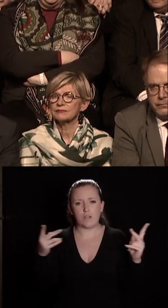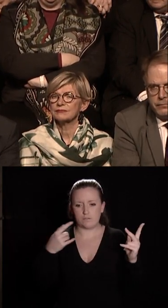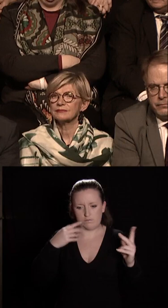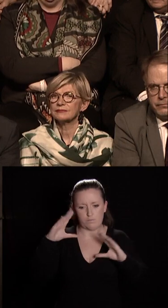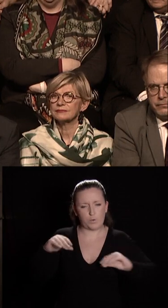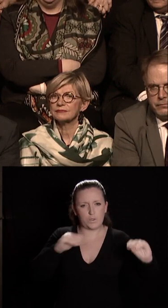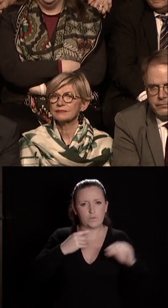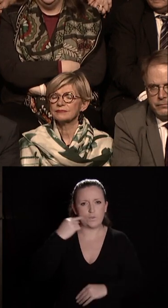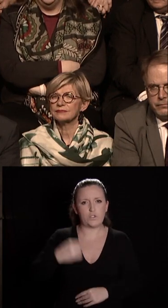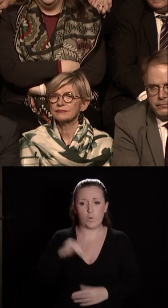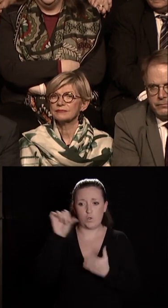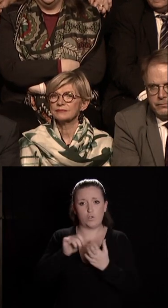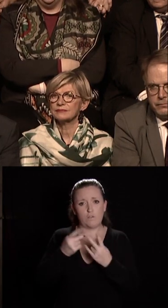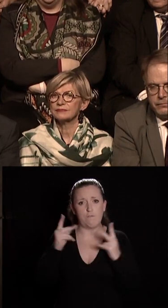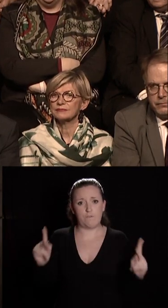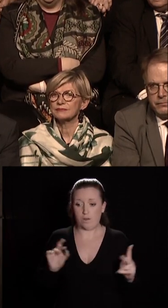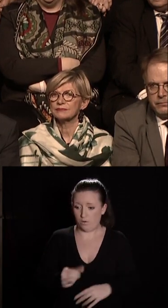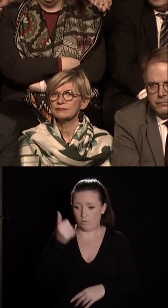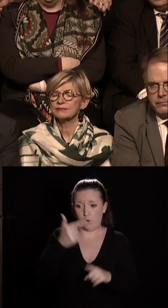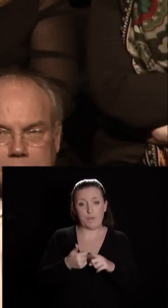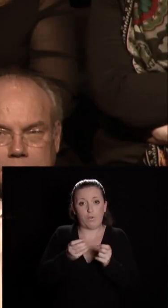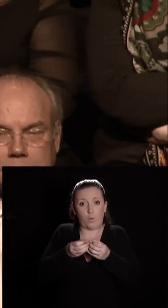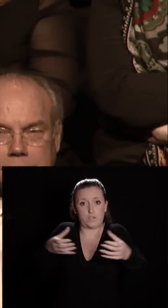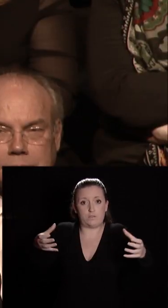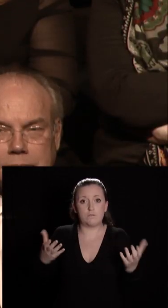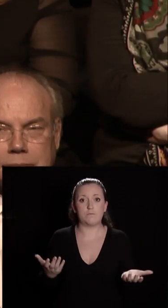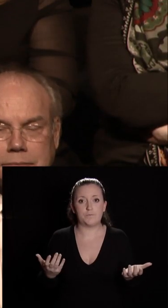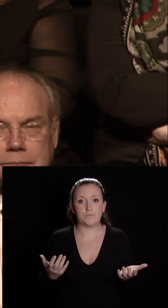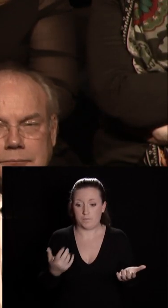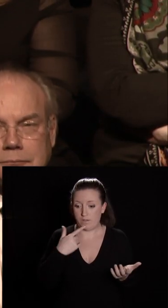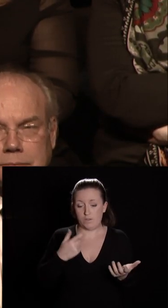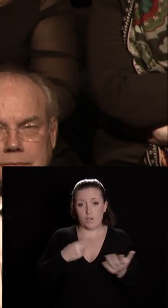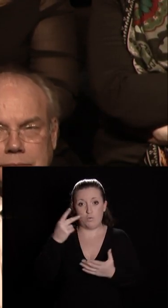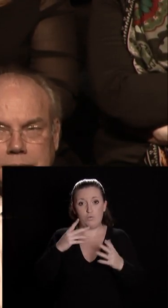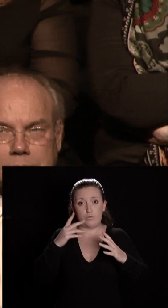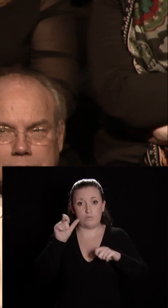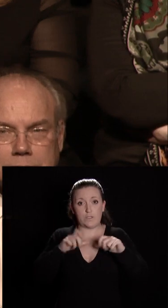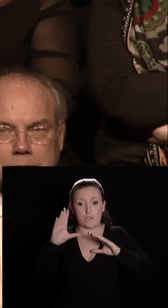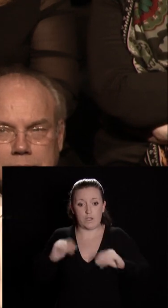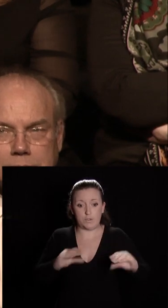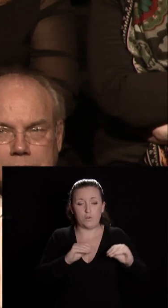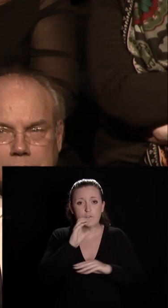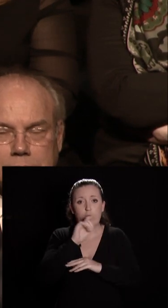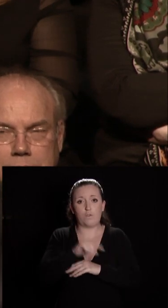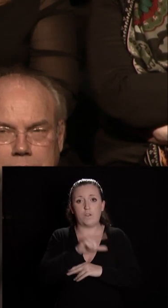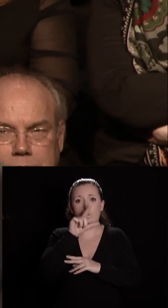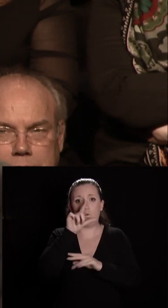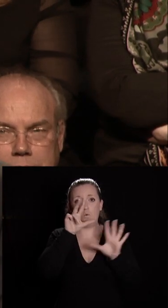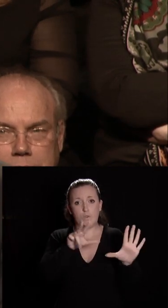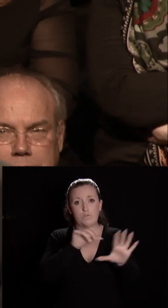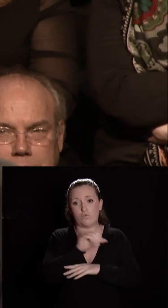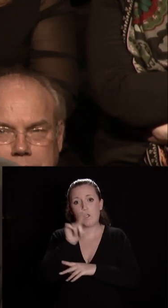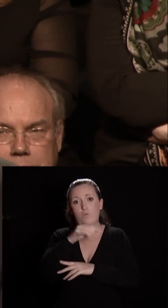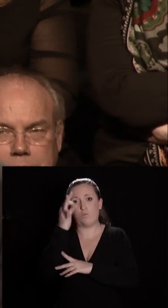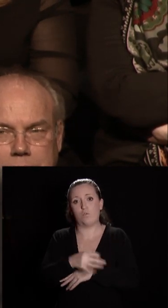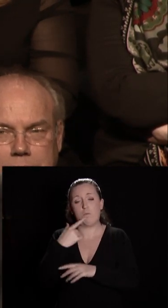Dijon le centre-ville pour la première fois est en croissance c'est-à-dire qu'il y a plus d'habitants qui habitent au centre-ville de 0,8 à 2% par an c